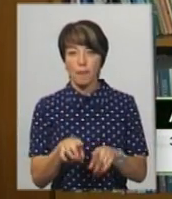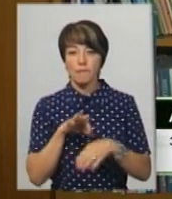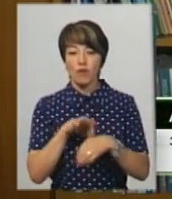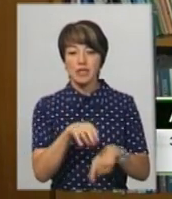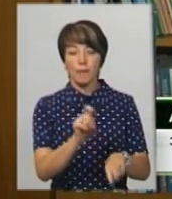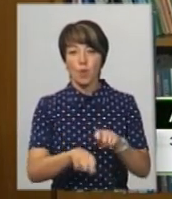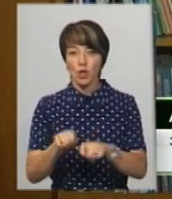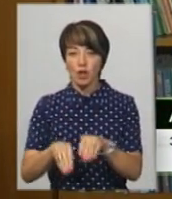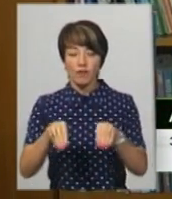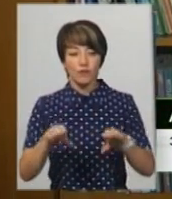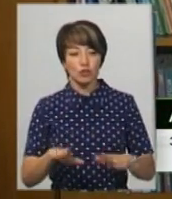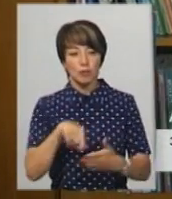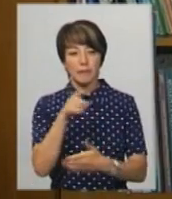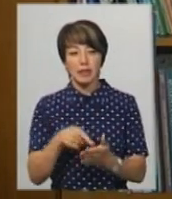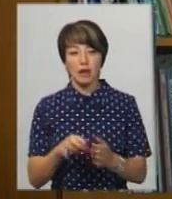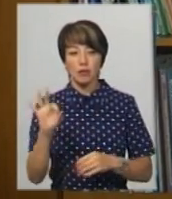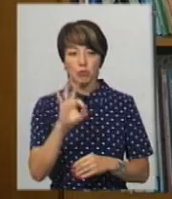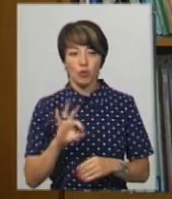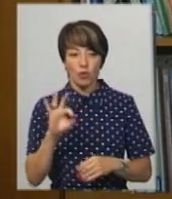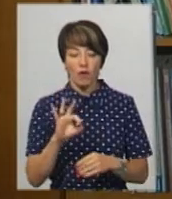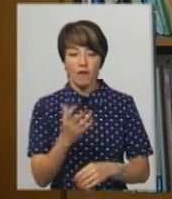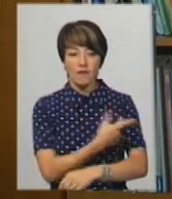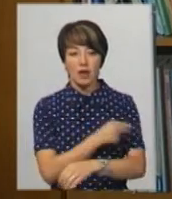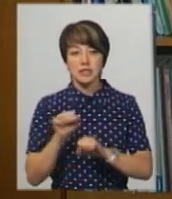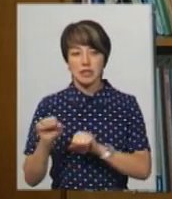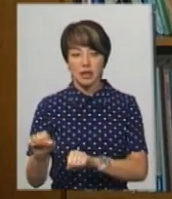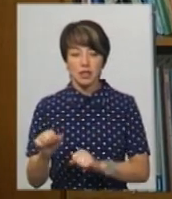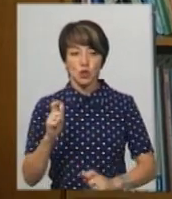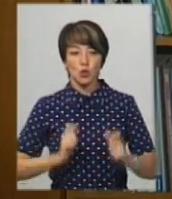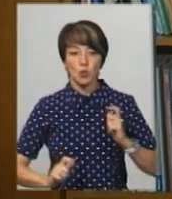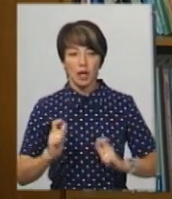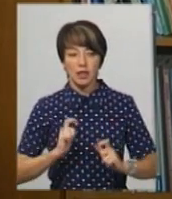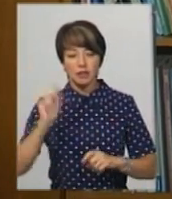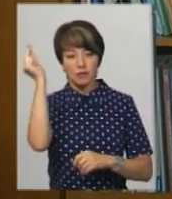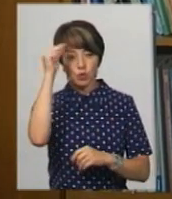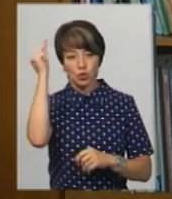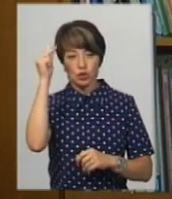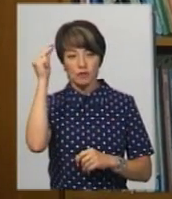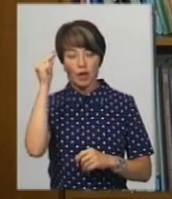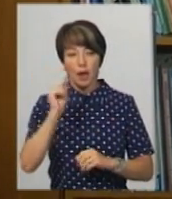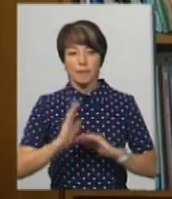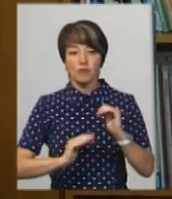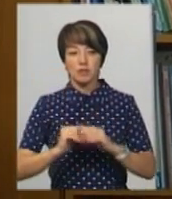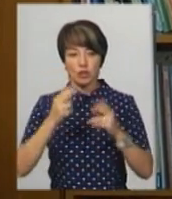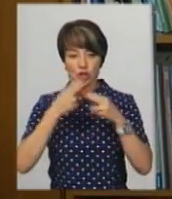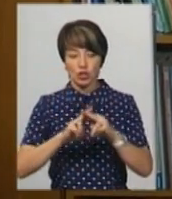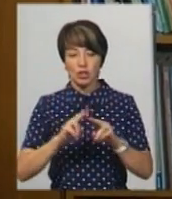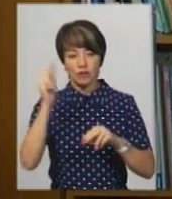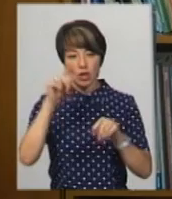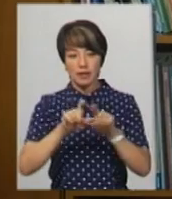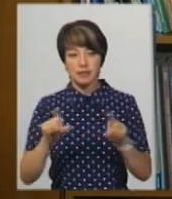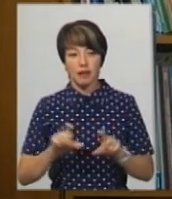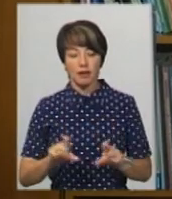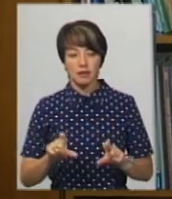моніторинг і вирішити питання щодо вакцинації студентів, учнів професійно-технічних навчальних